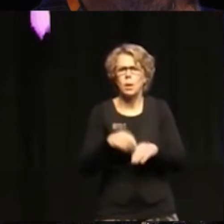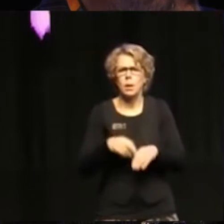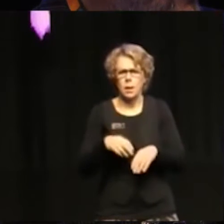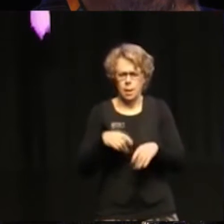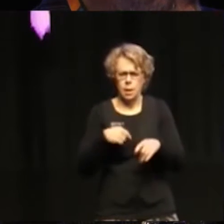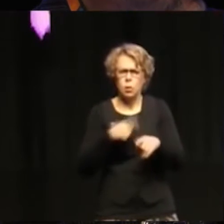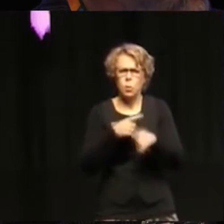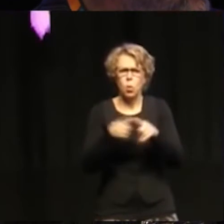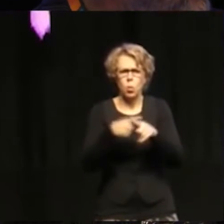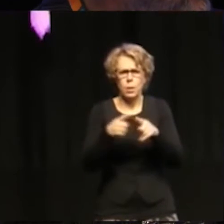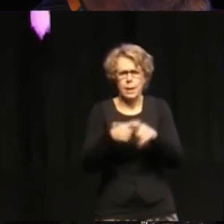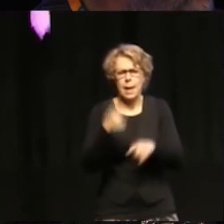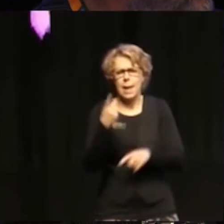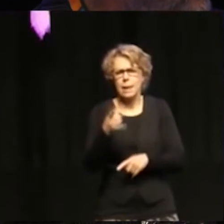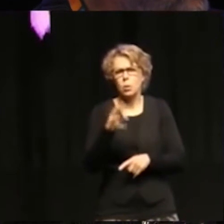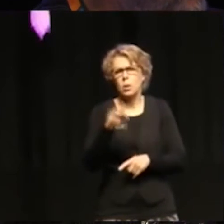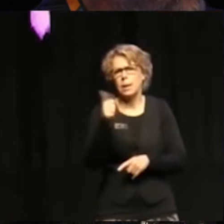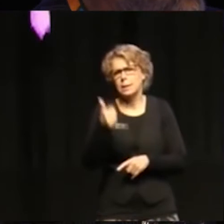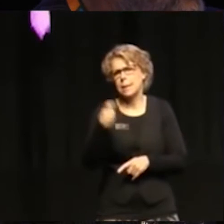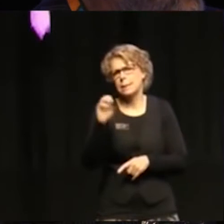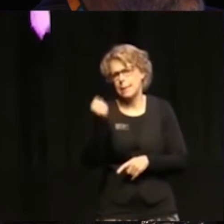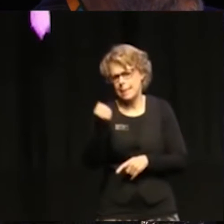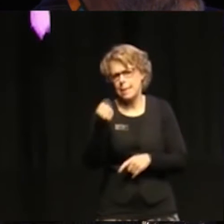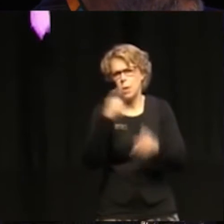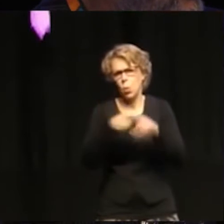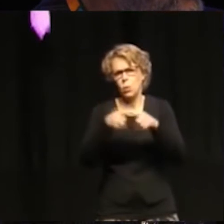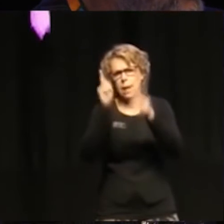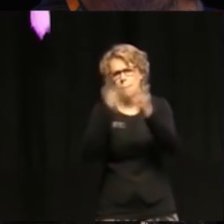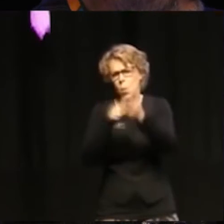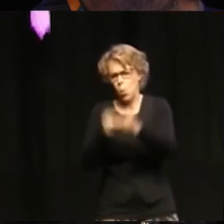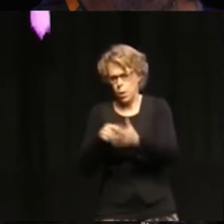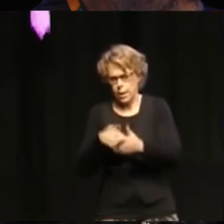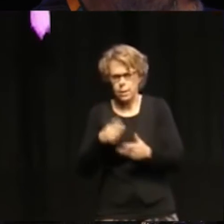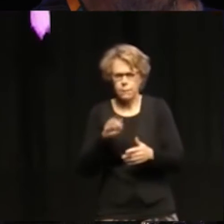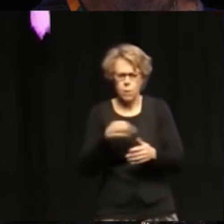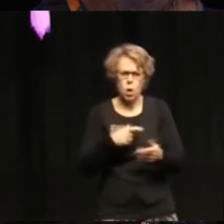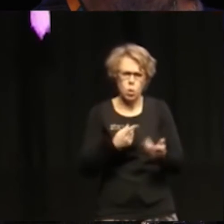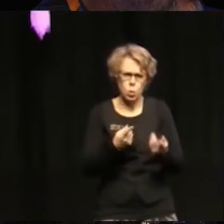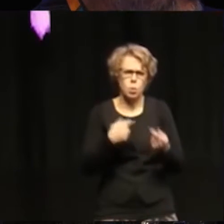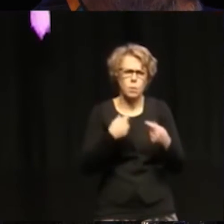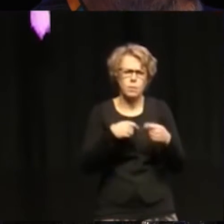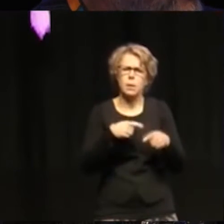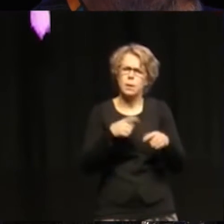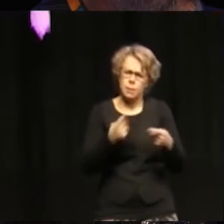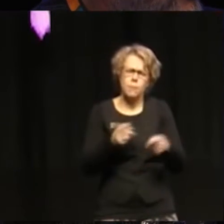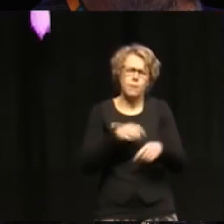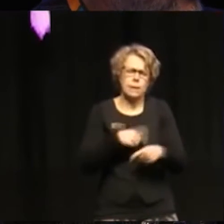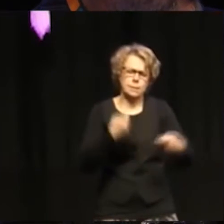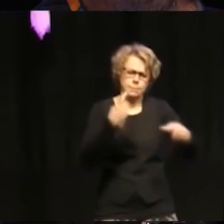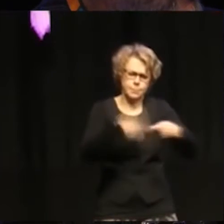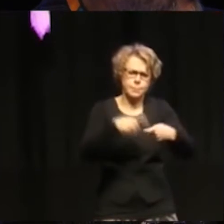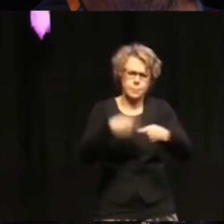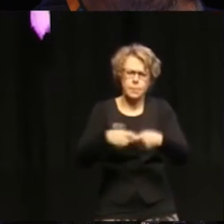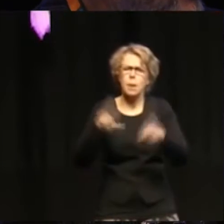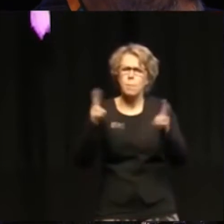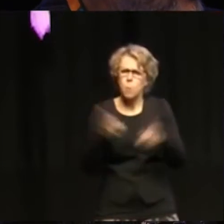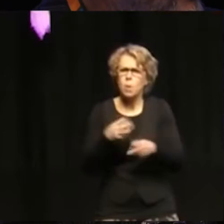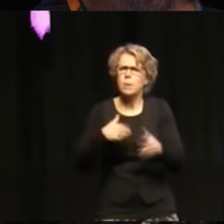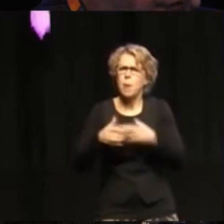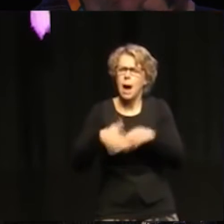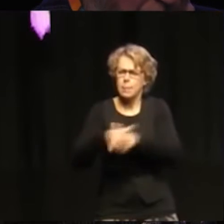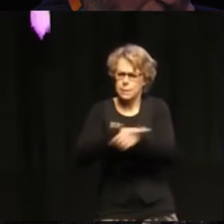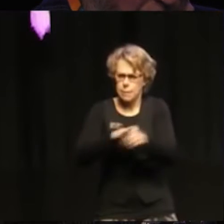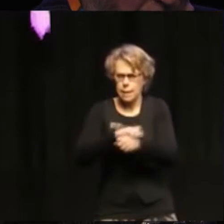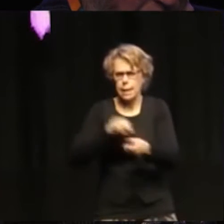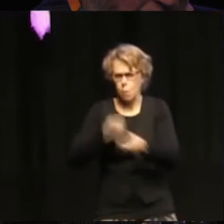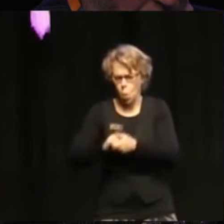targets are underpinned by labor conventions and human rights conventions. We found that 92%